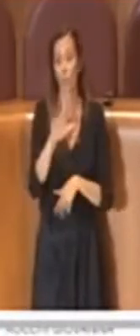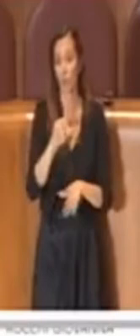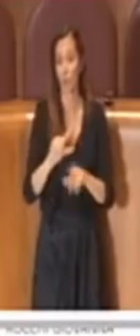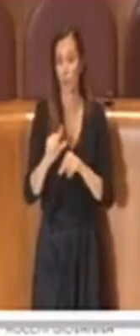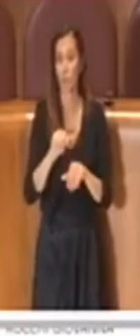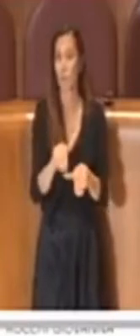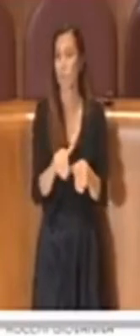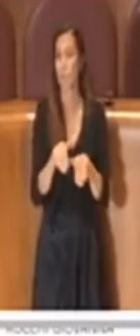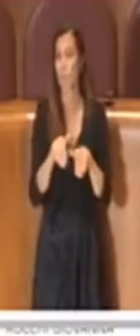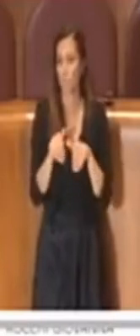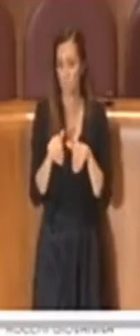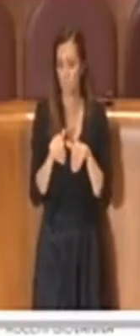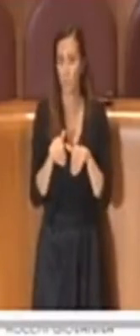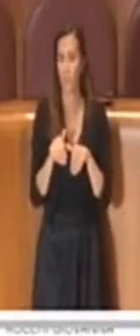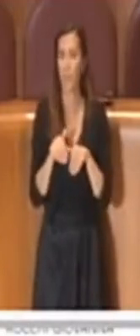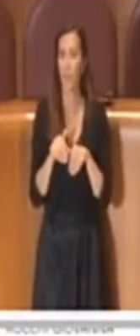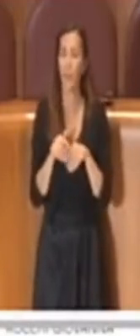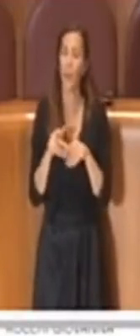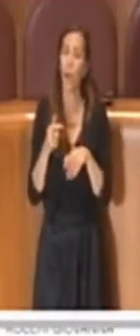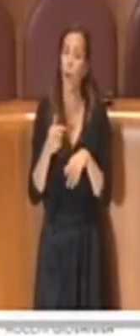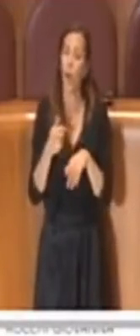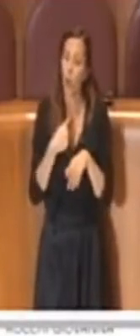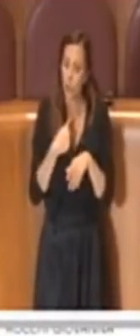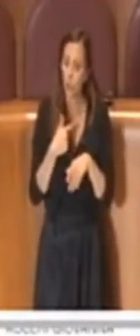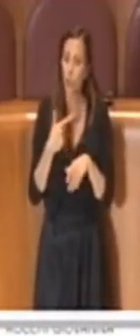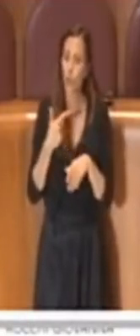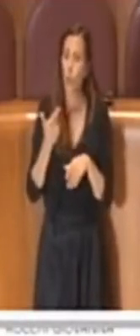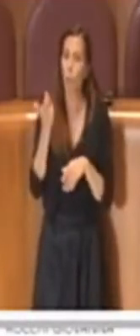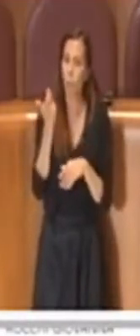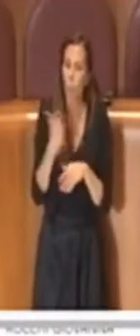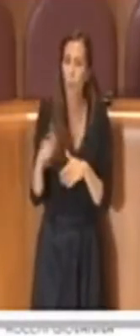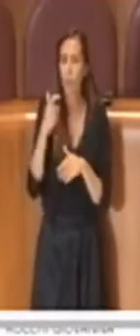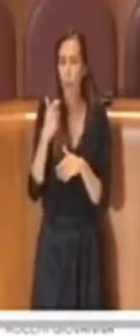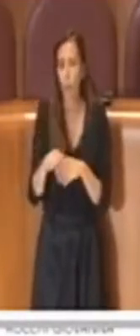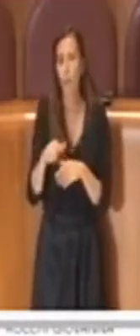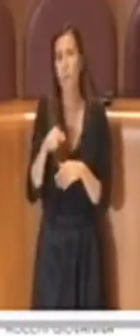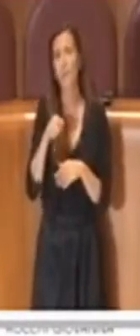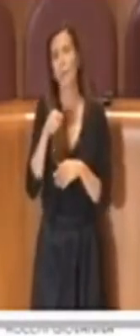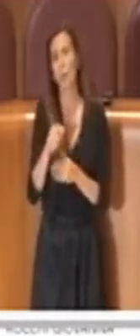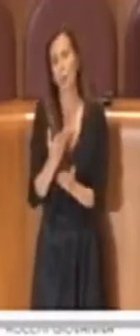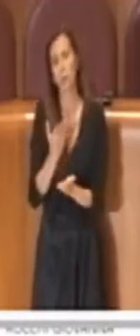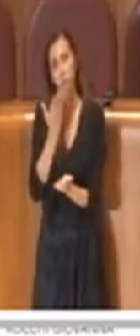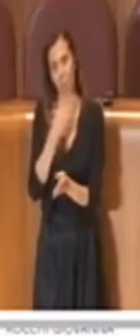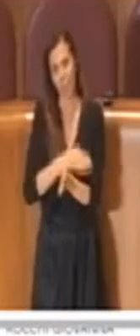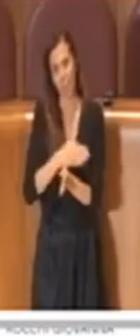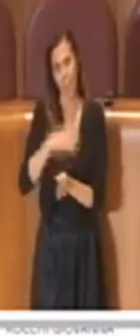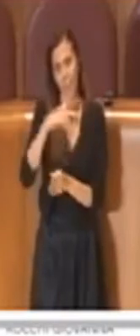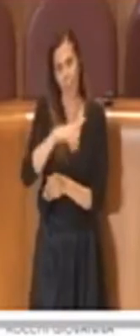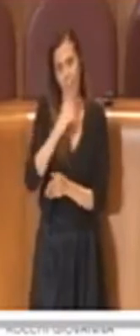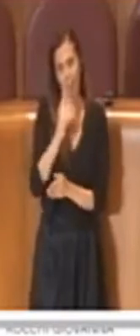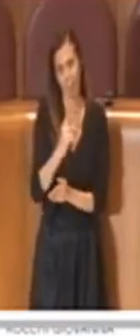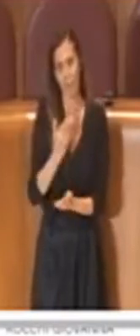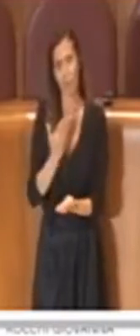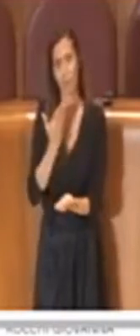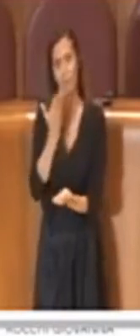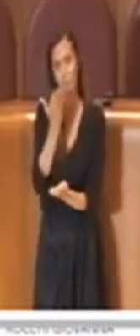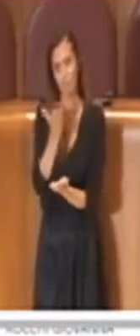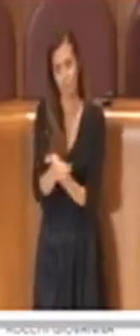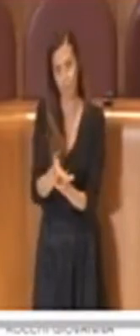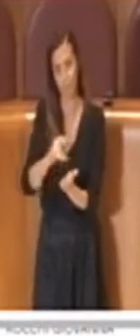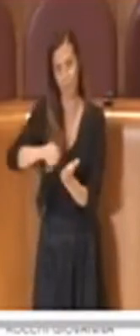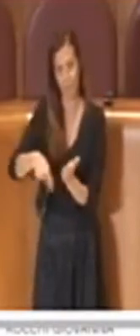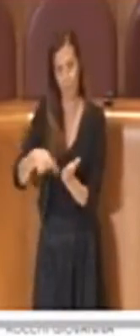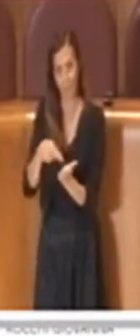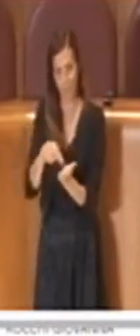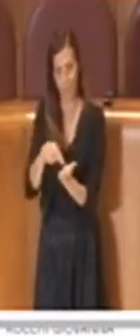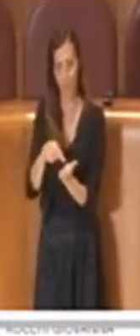quanto nonostante poi si condividano le motivazioni e le ragioni che hanno portato poi il Partito Democratico a firmare questa